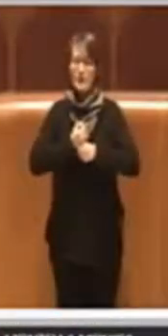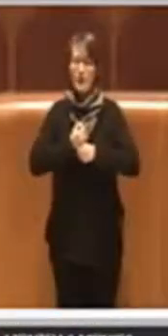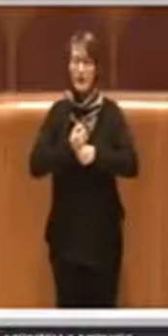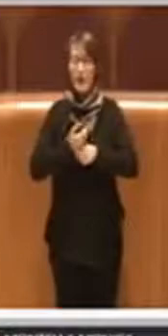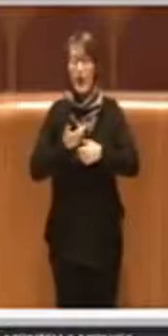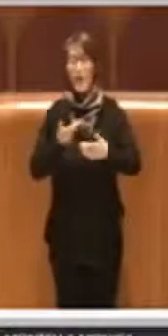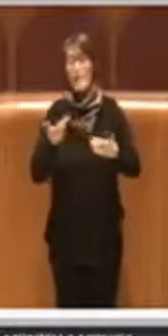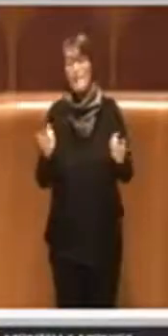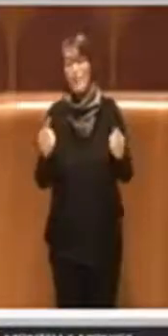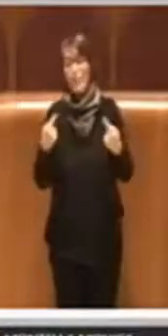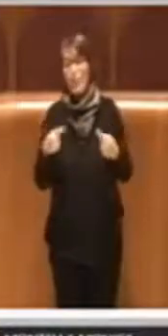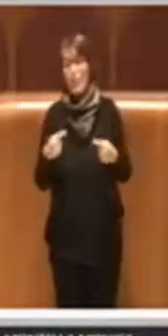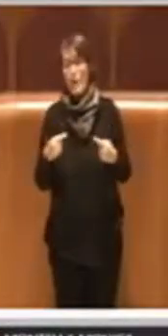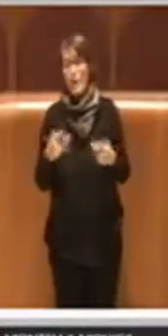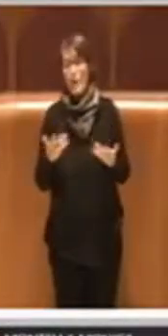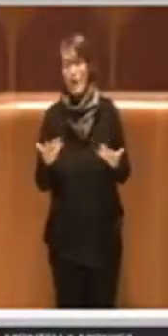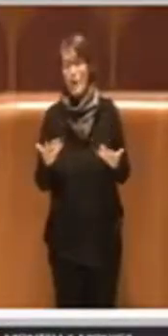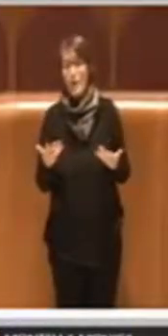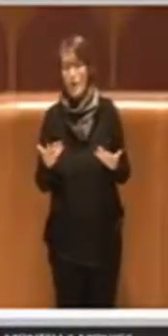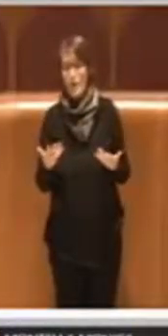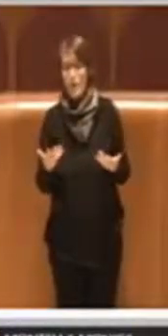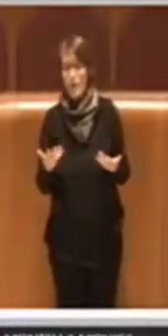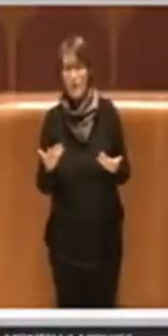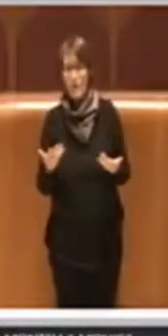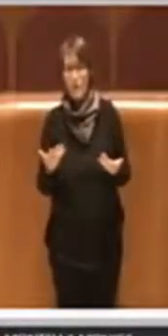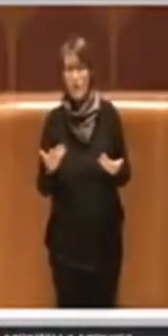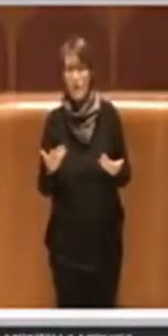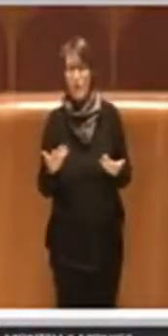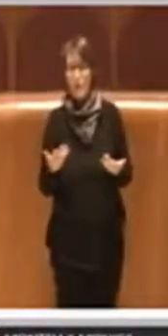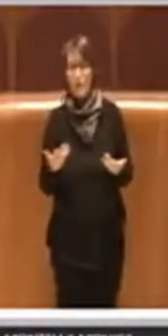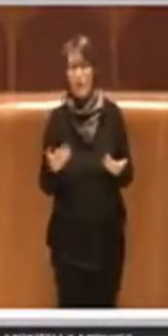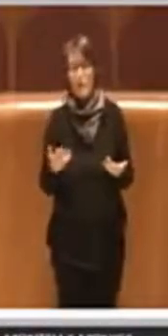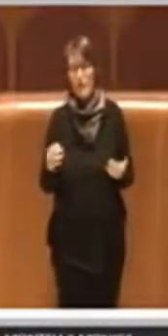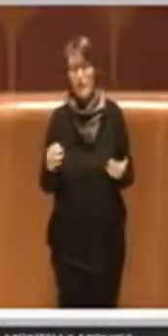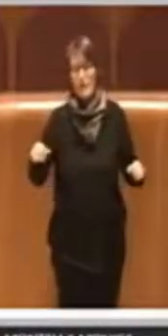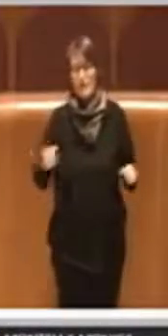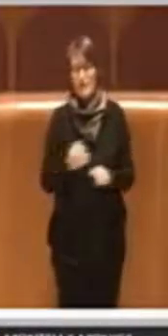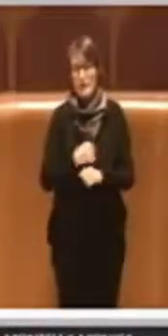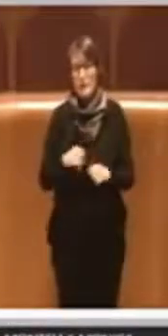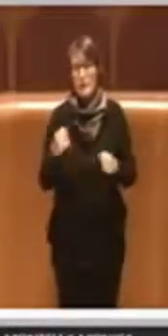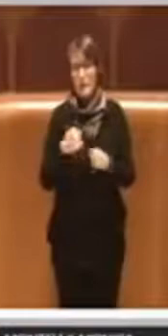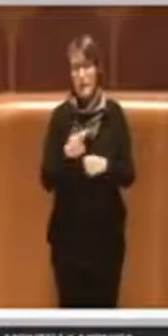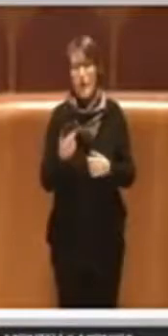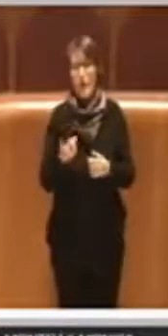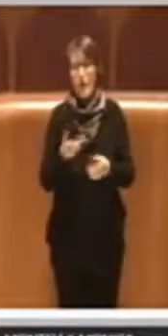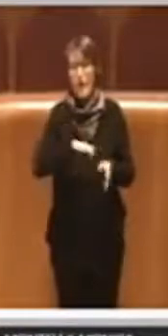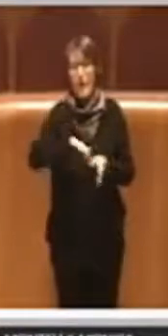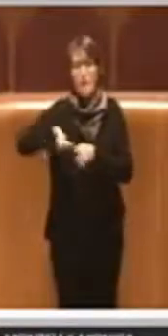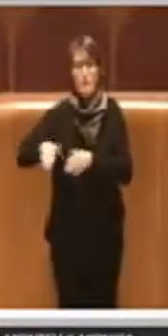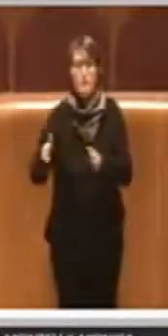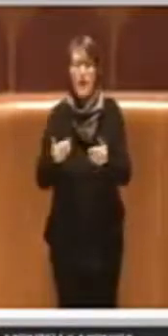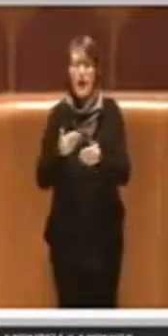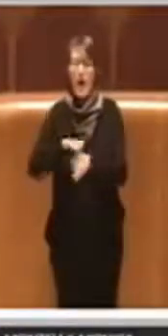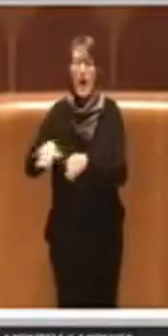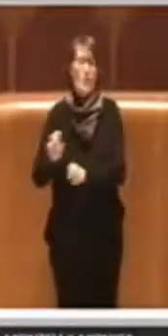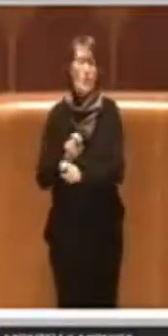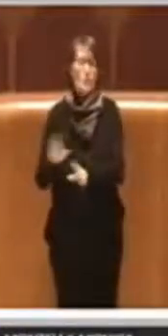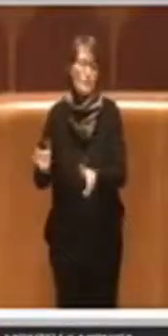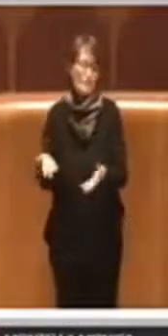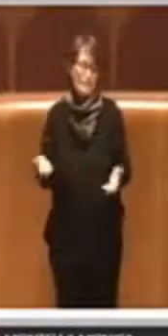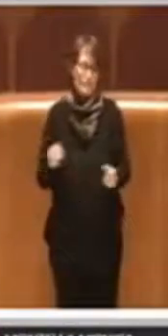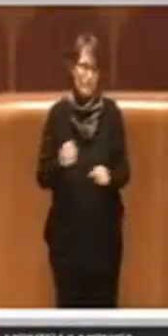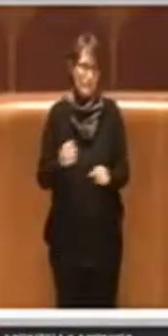tornare indietro o mettere da parte. Io sono intervenuto comunque